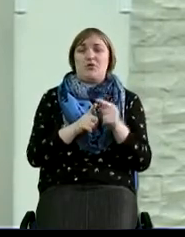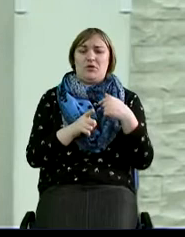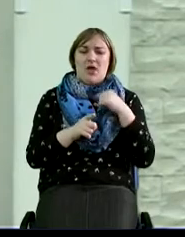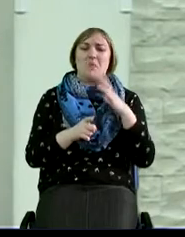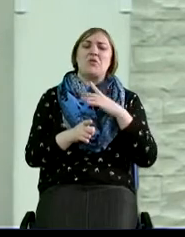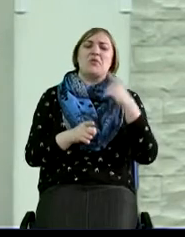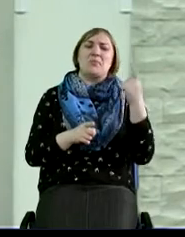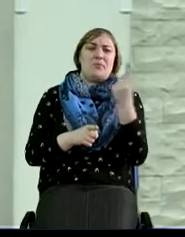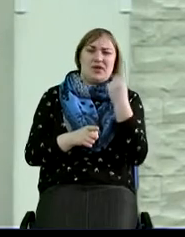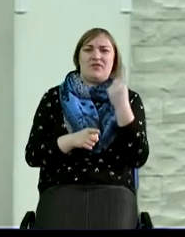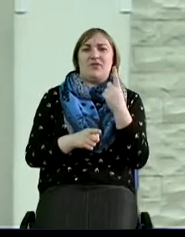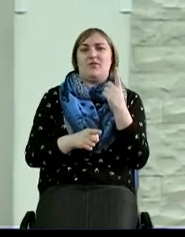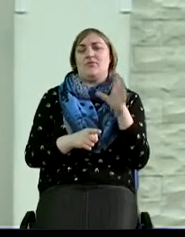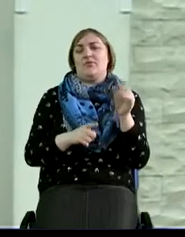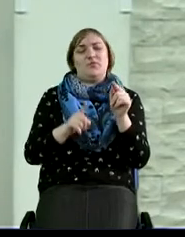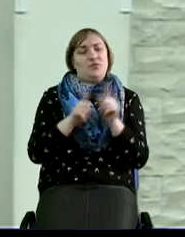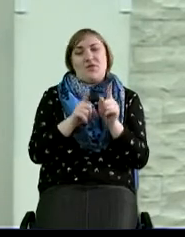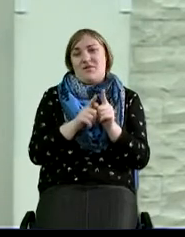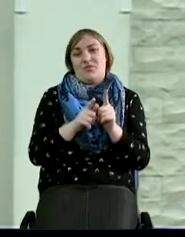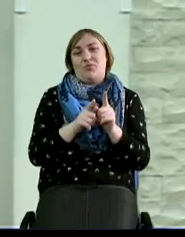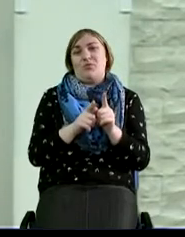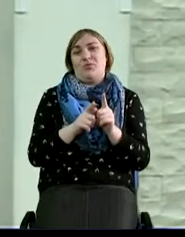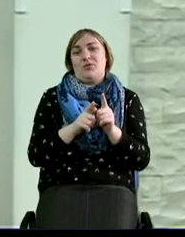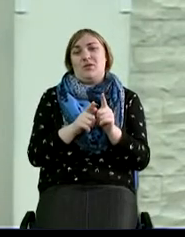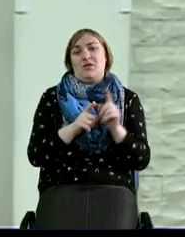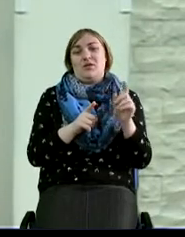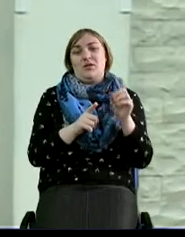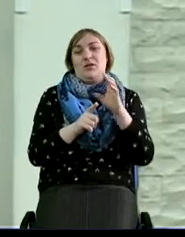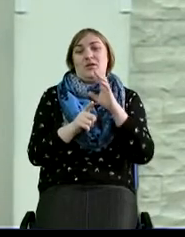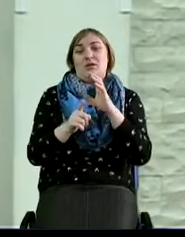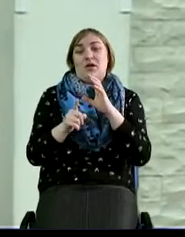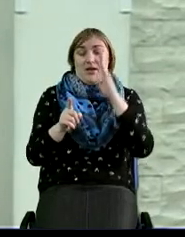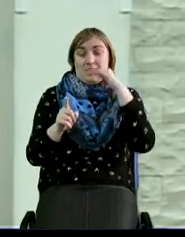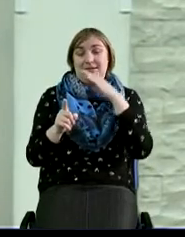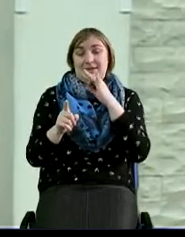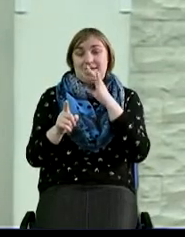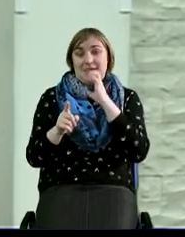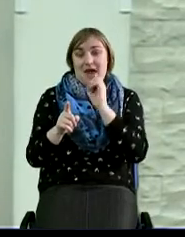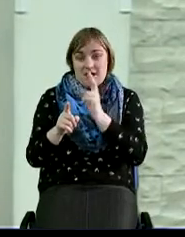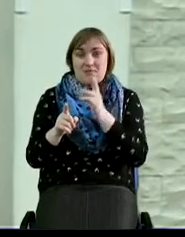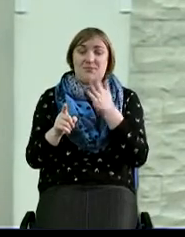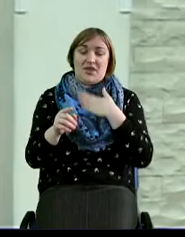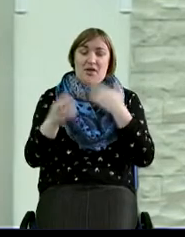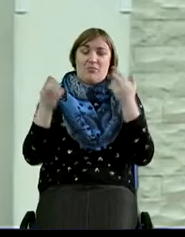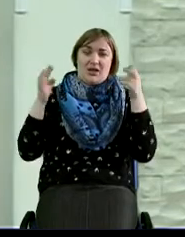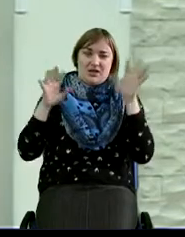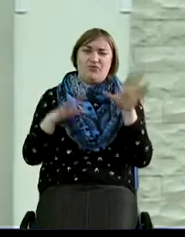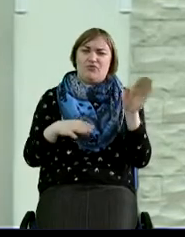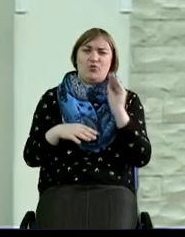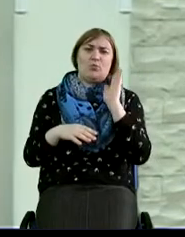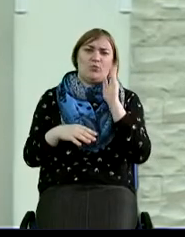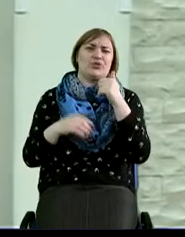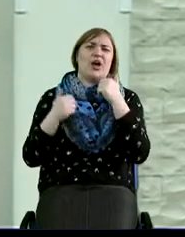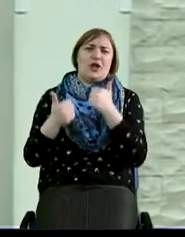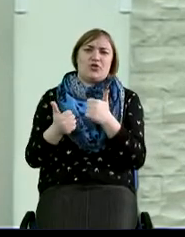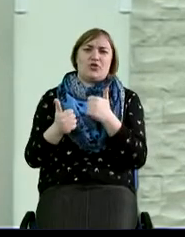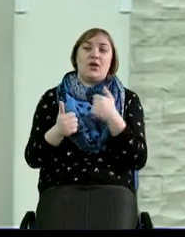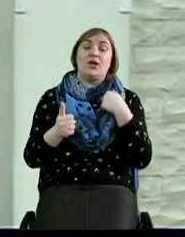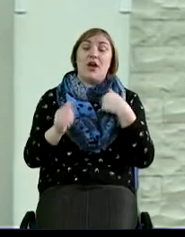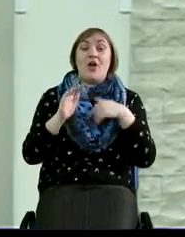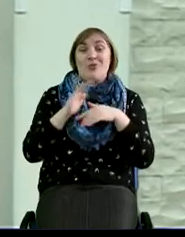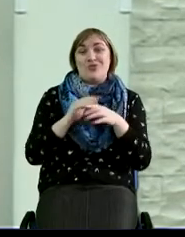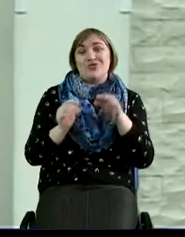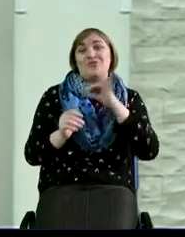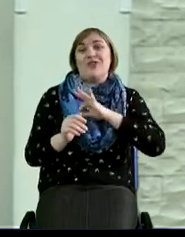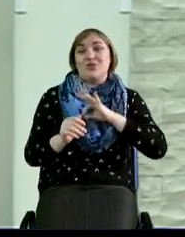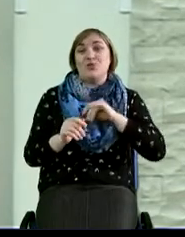первым, и поэтому все равно Исаак меня благословит. И поэтому наверняка все будет хорошо, но я лучше воспользуюсь тем, что мне